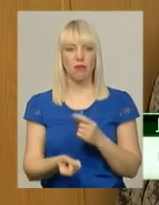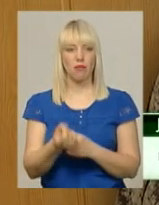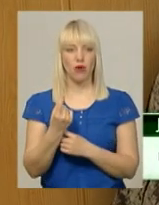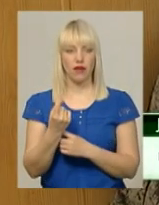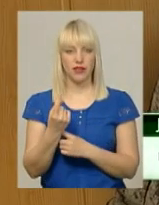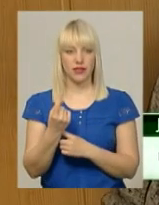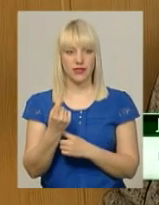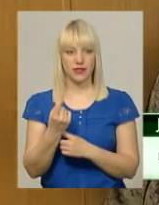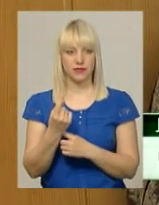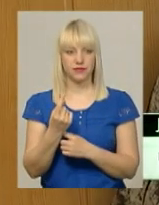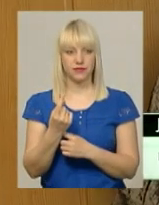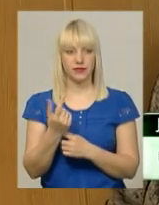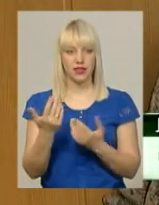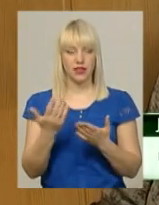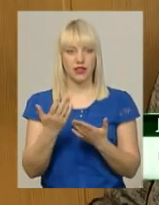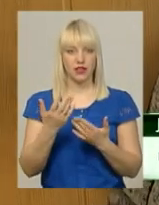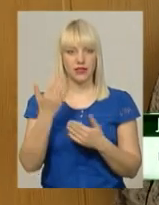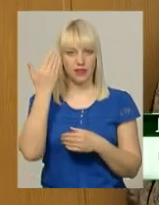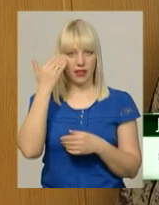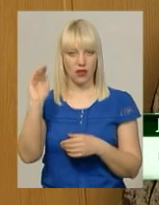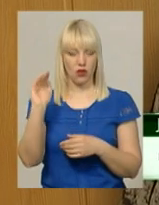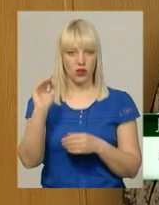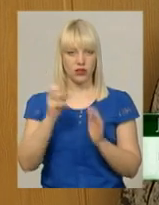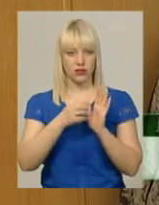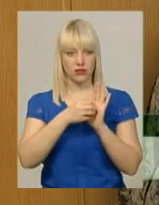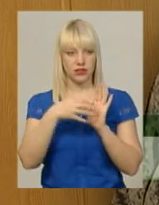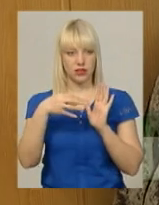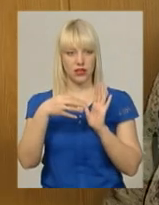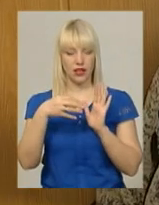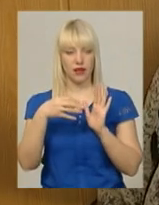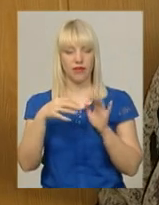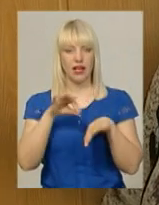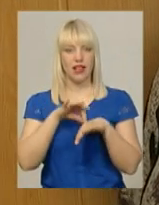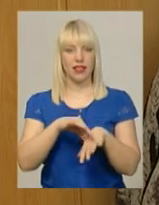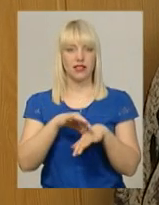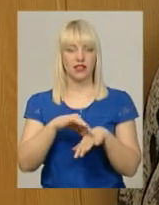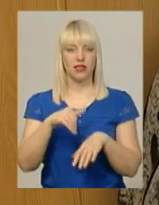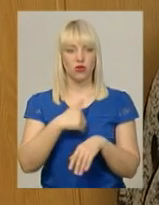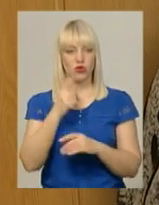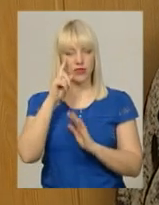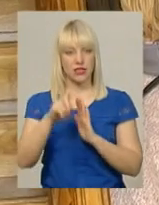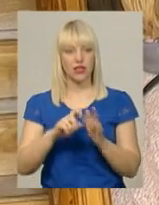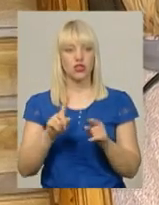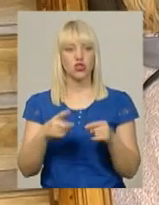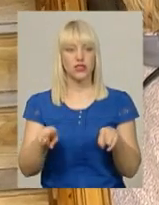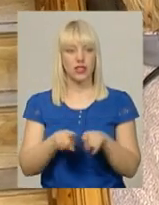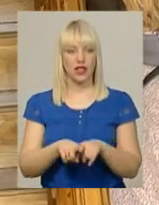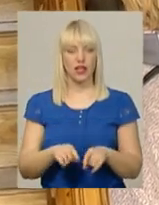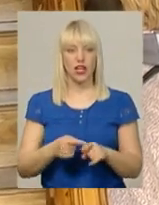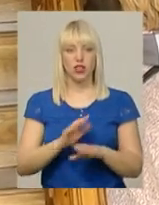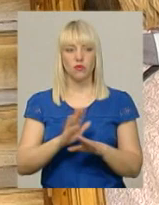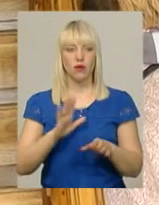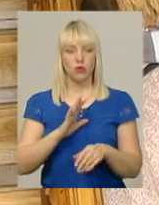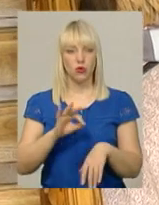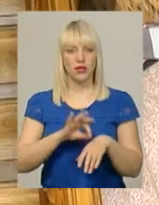якісь народні тіла на тілі, я прийшла. Хочу знати, що це таке. Аби не стати